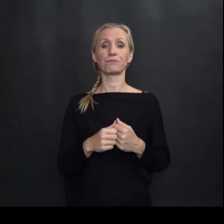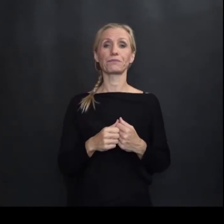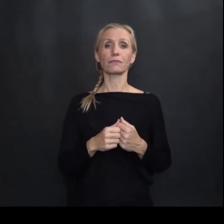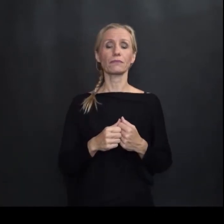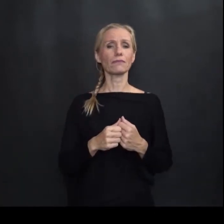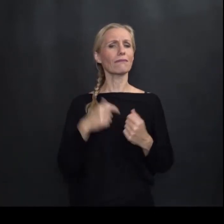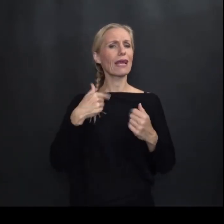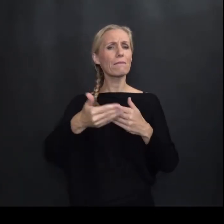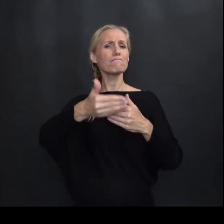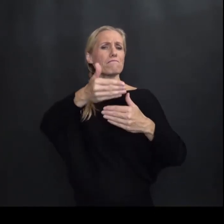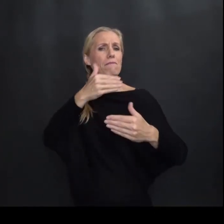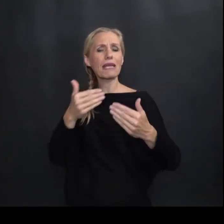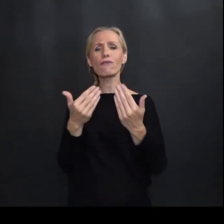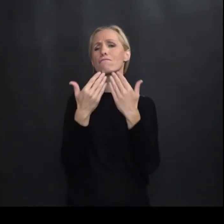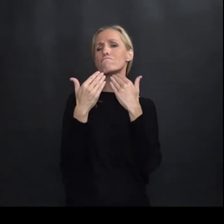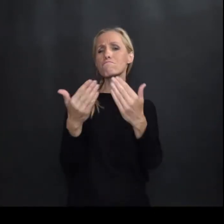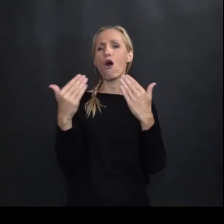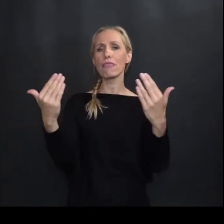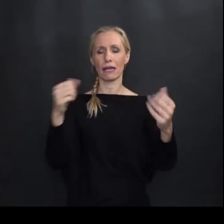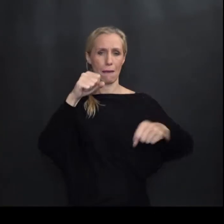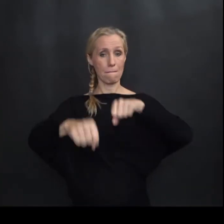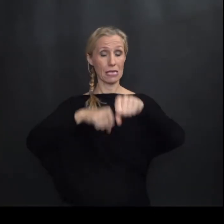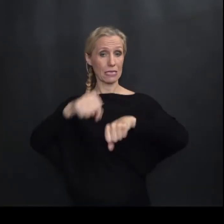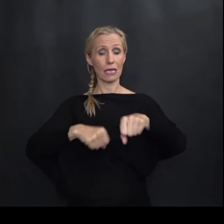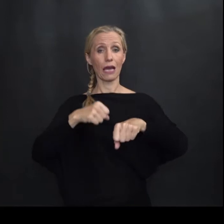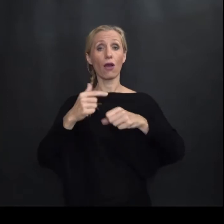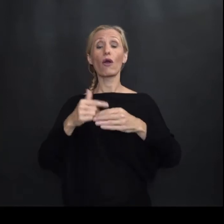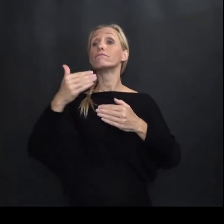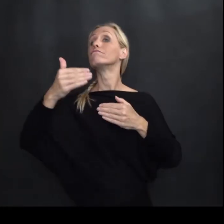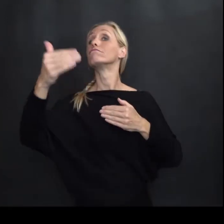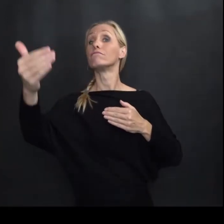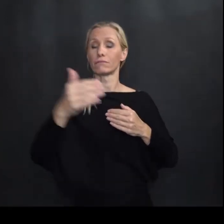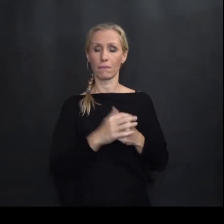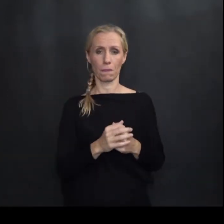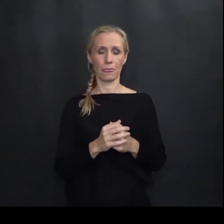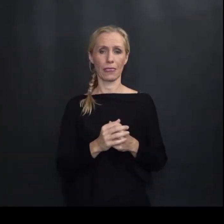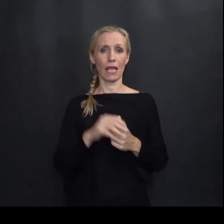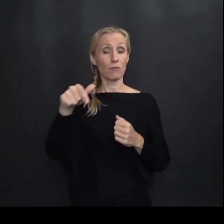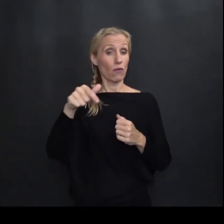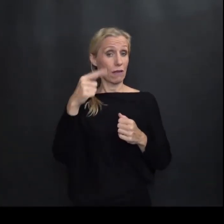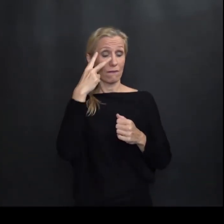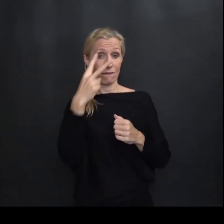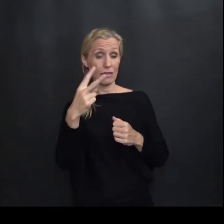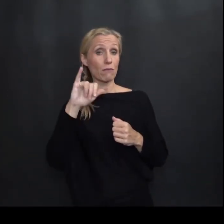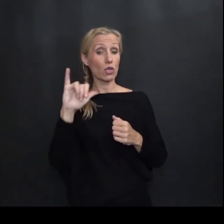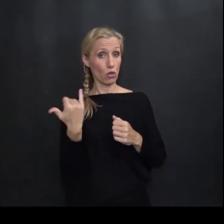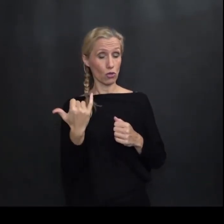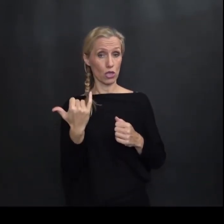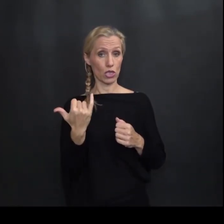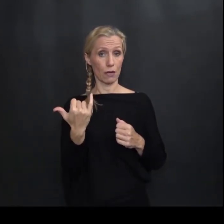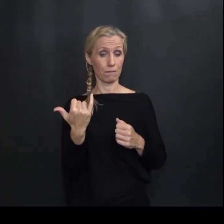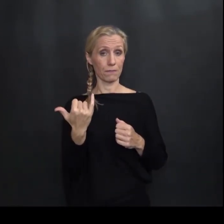Kao preteče Modernih bicikla Koji su uslijedili Zatim se ovdje nalaze